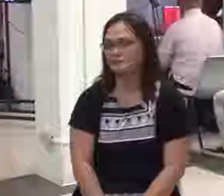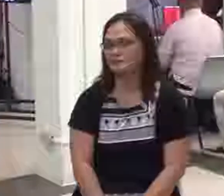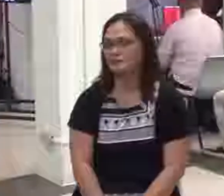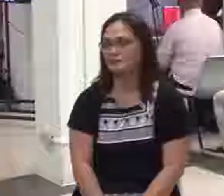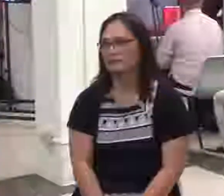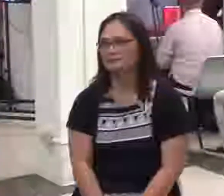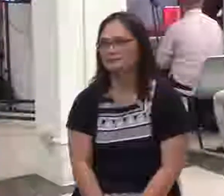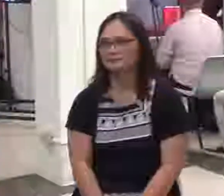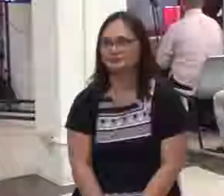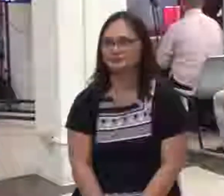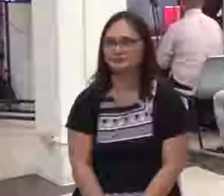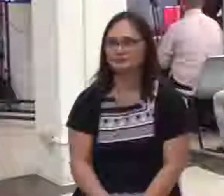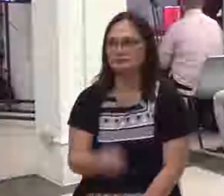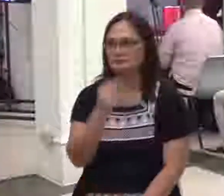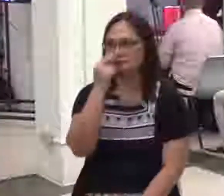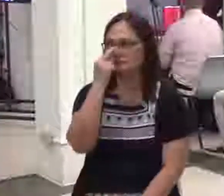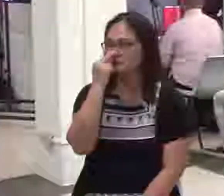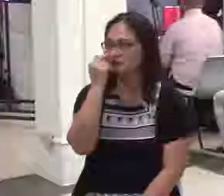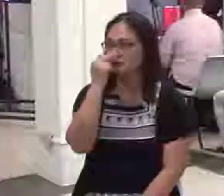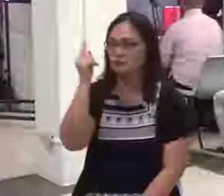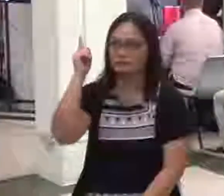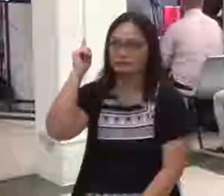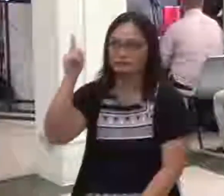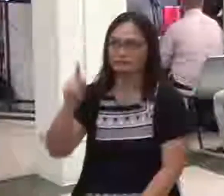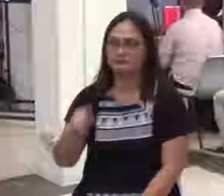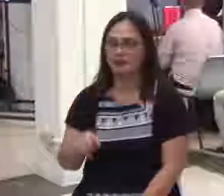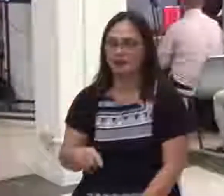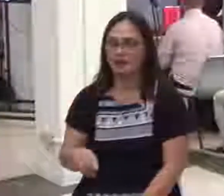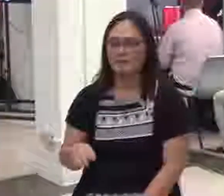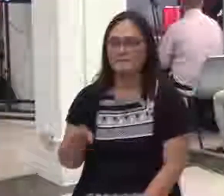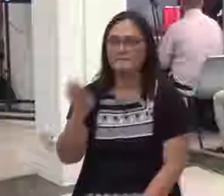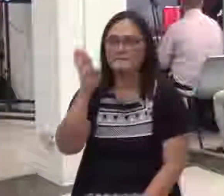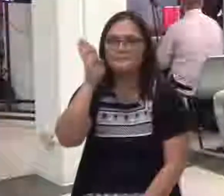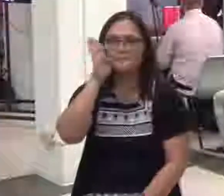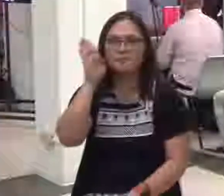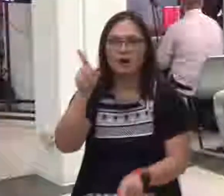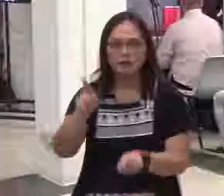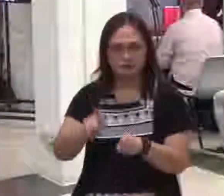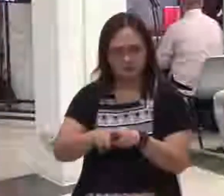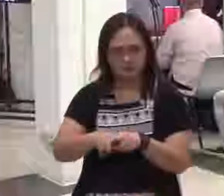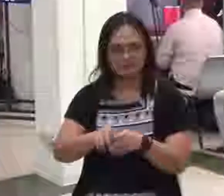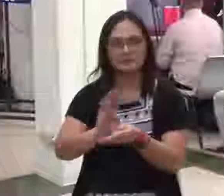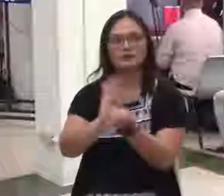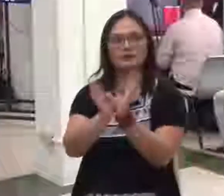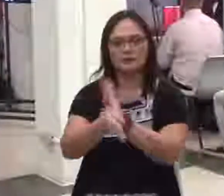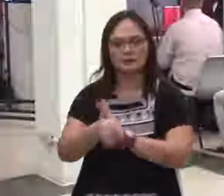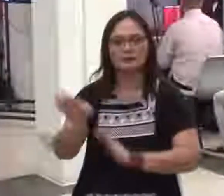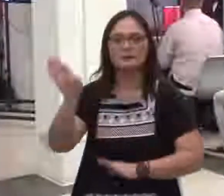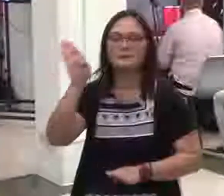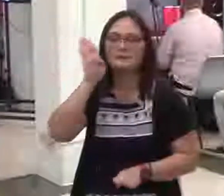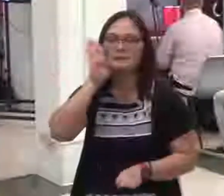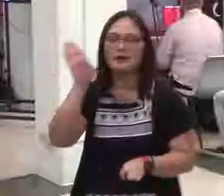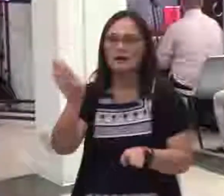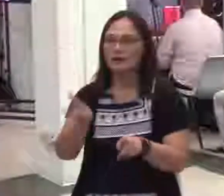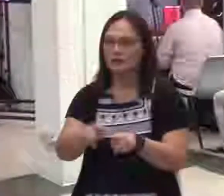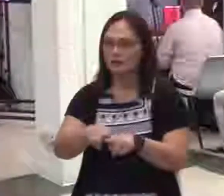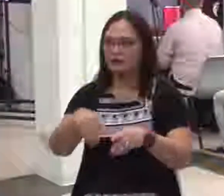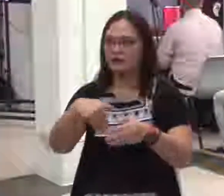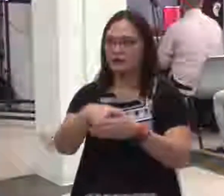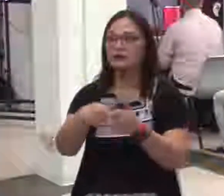nagiging sister-in-law. Ang father nagiging father-in-law.